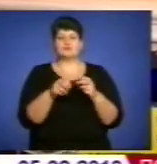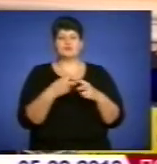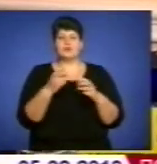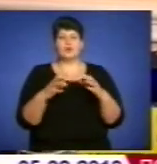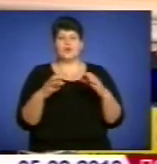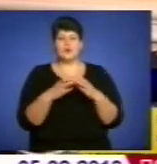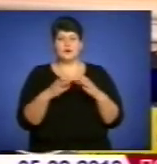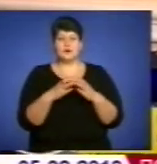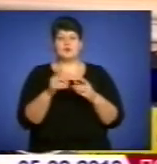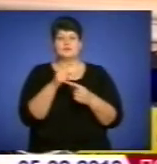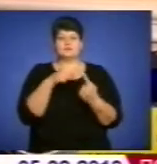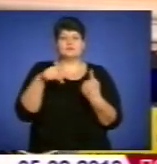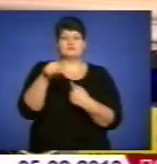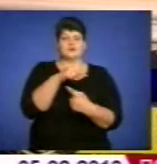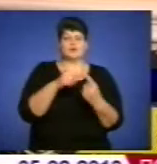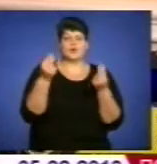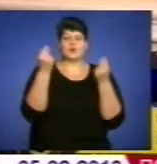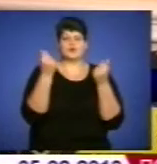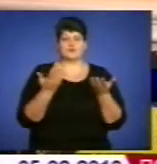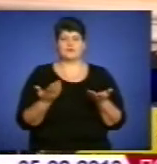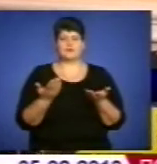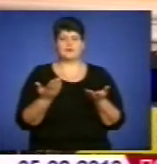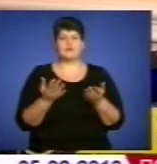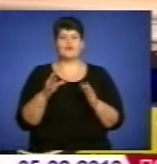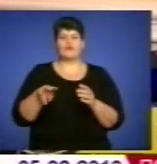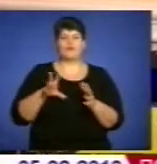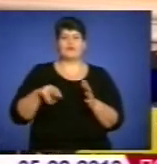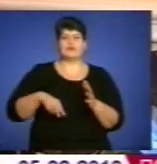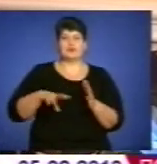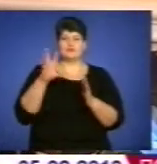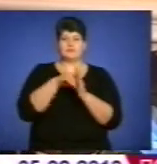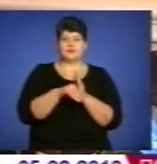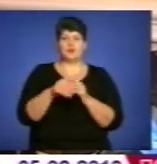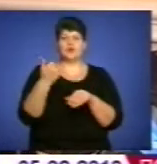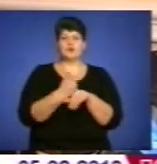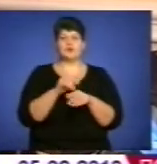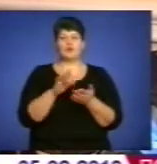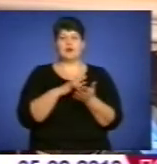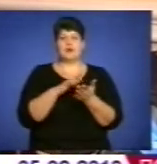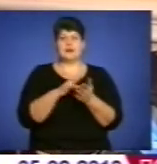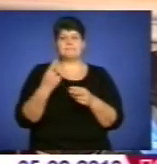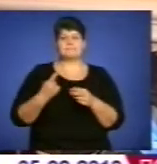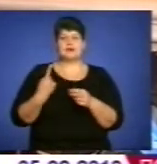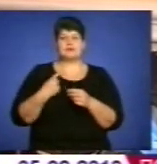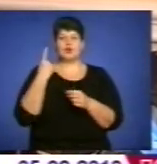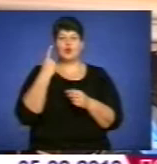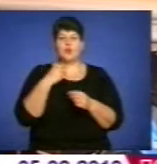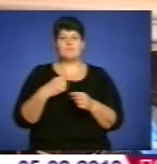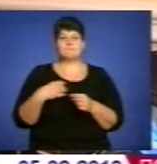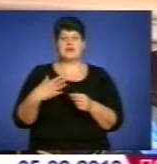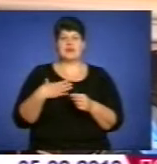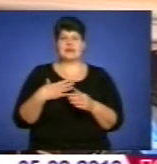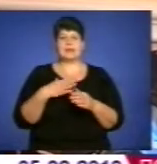послуги по конвертації грошових коштів. До його складу входили директор, головний бухгалтер та майстер із одного із приватних підприємств міста